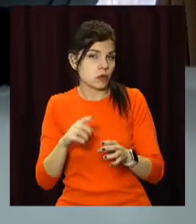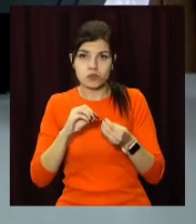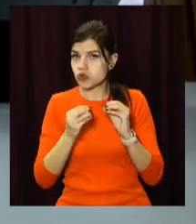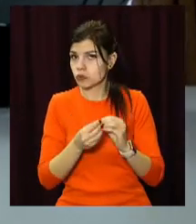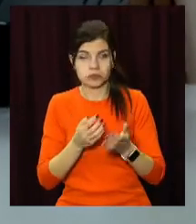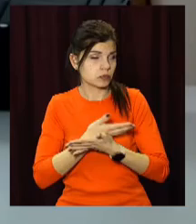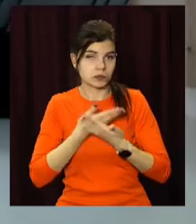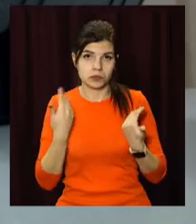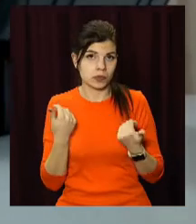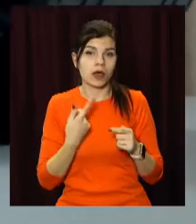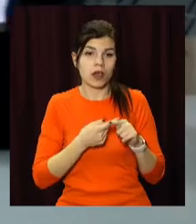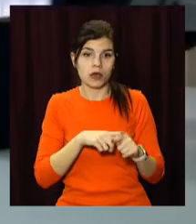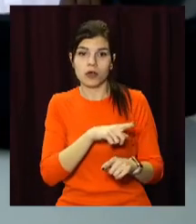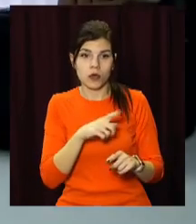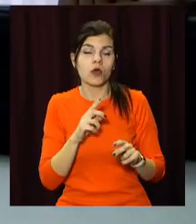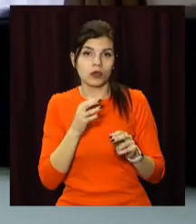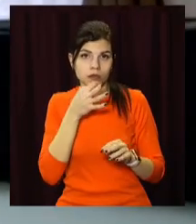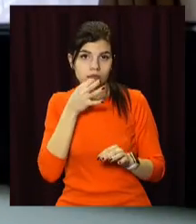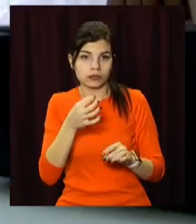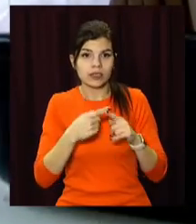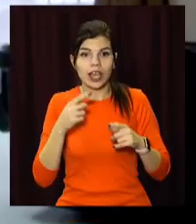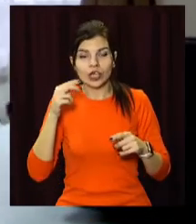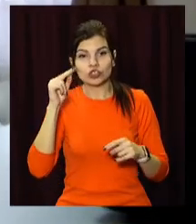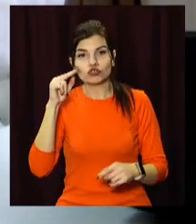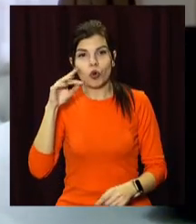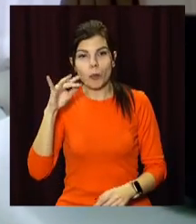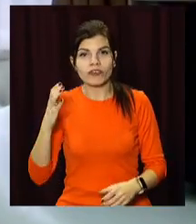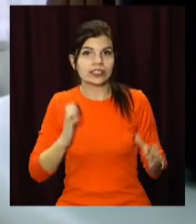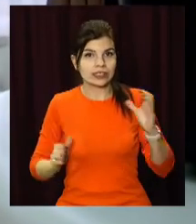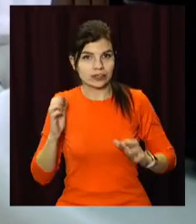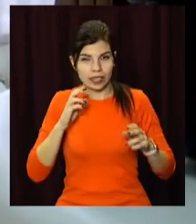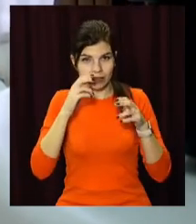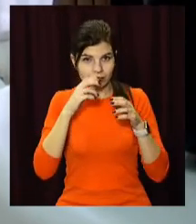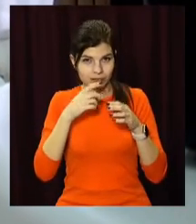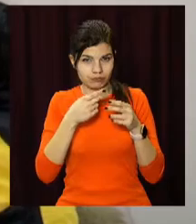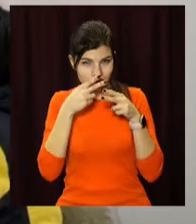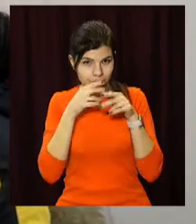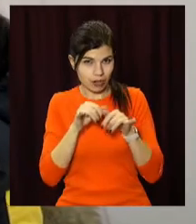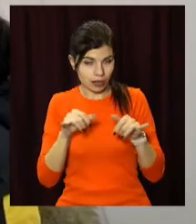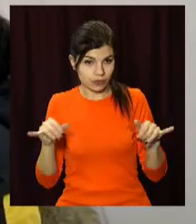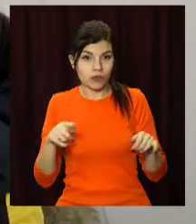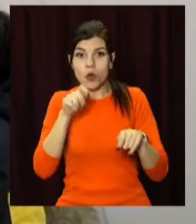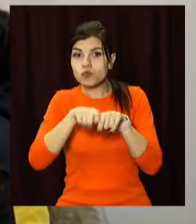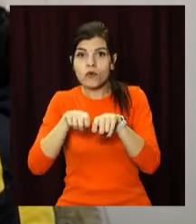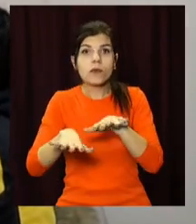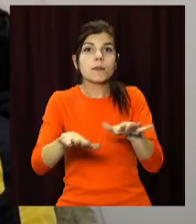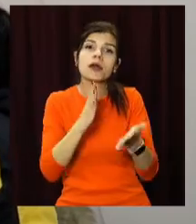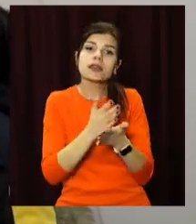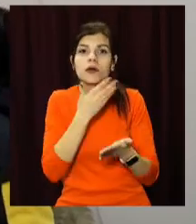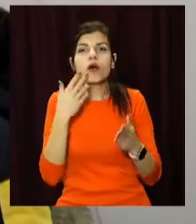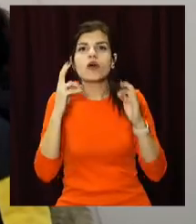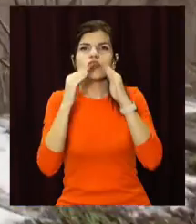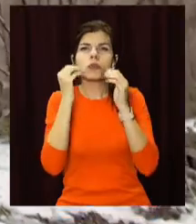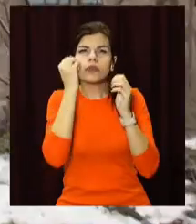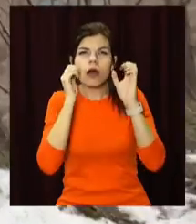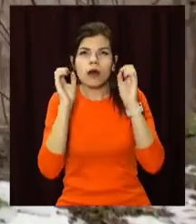проблем, переконують фахівці організації «Чорнобильський інститут досліджень і розвитку». Обстежили спеціалісти з радіації, деякі старі покинуті